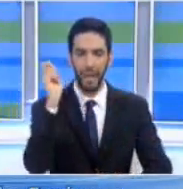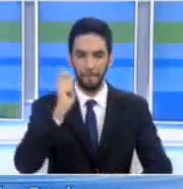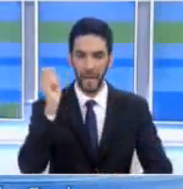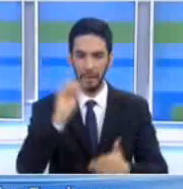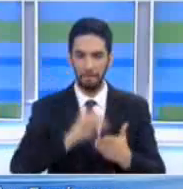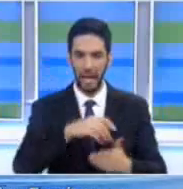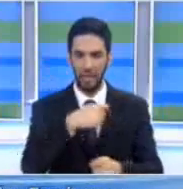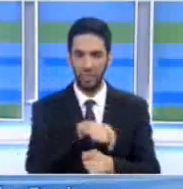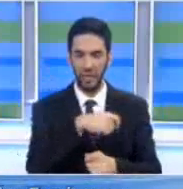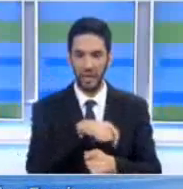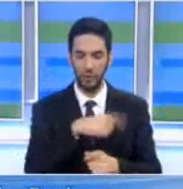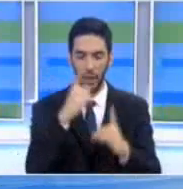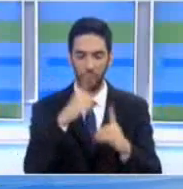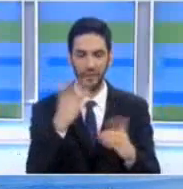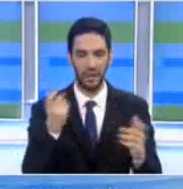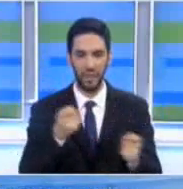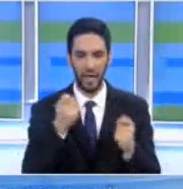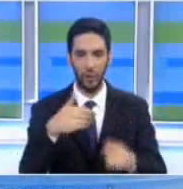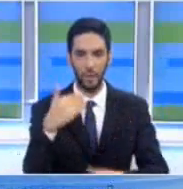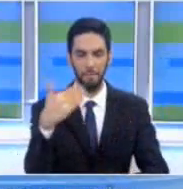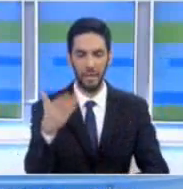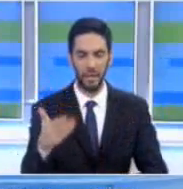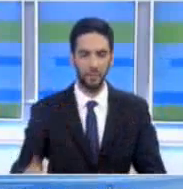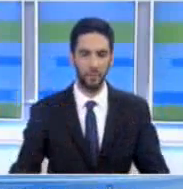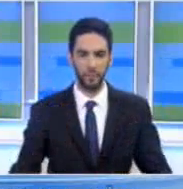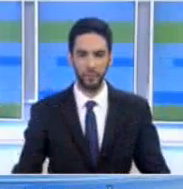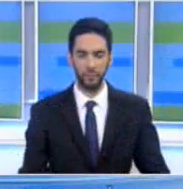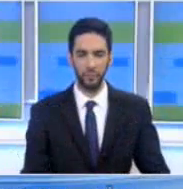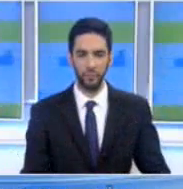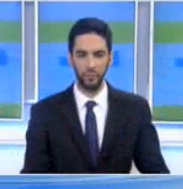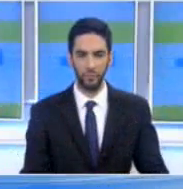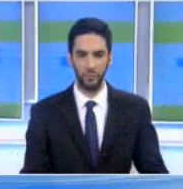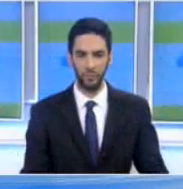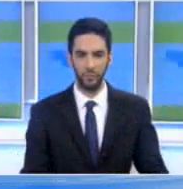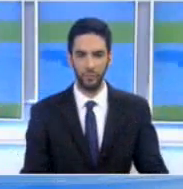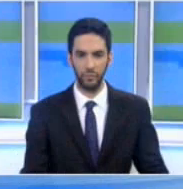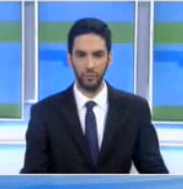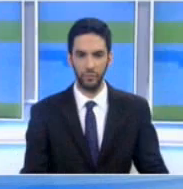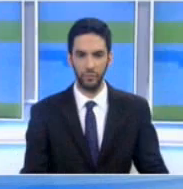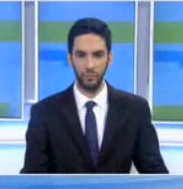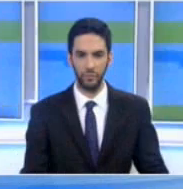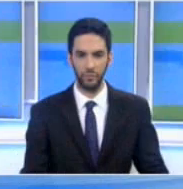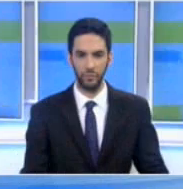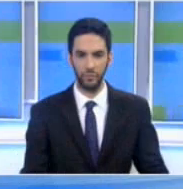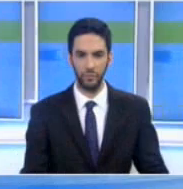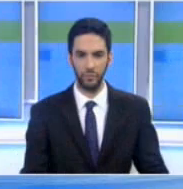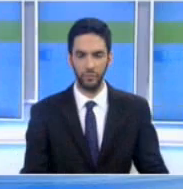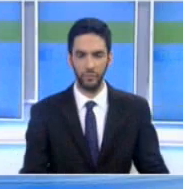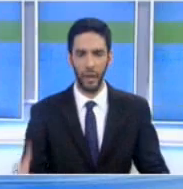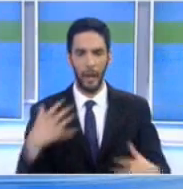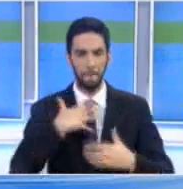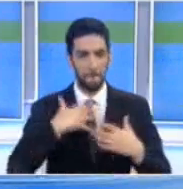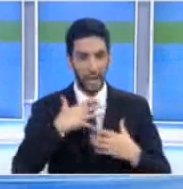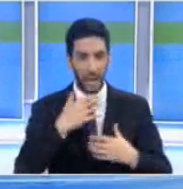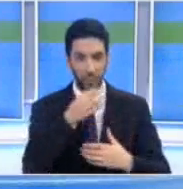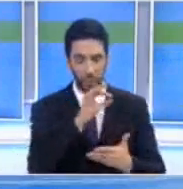ως νέα δικάσιμο οπότε και θα εξεταστούν οι ενστάσεις και θα αποφασιστούν τα επόμενα βήματα Απλά καταγράφηκε εκείνον το